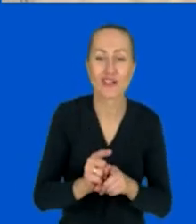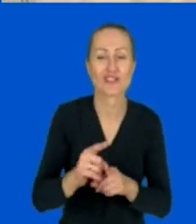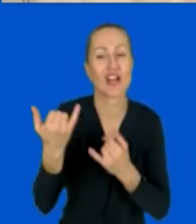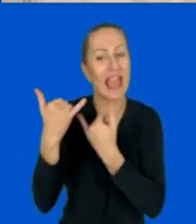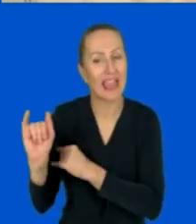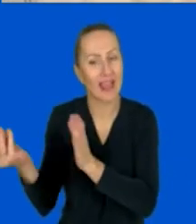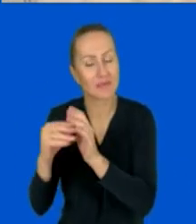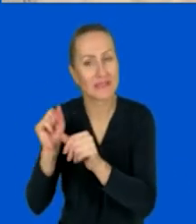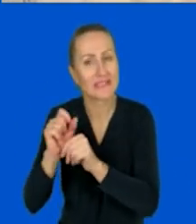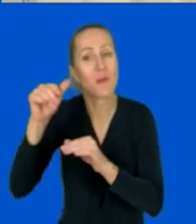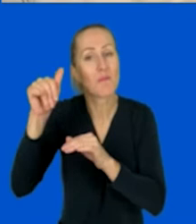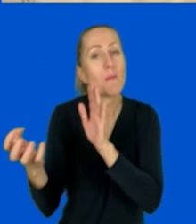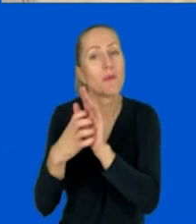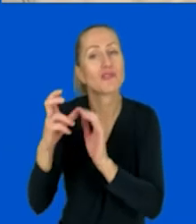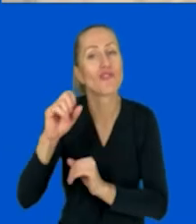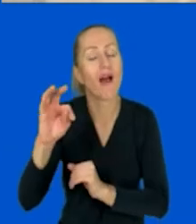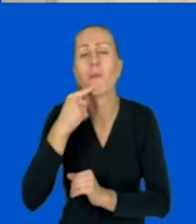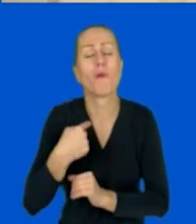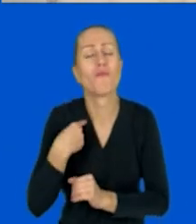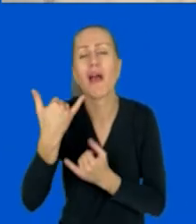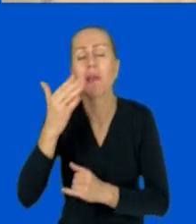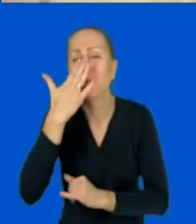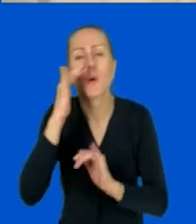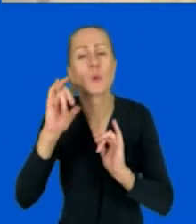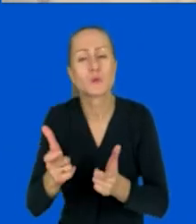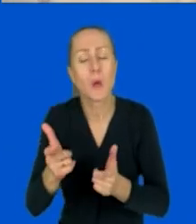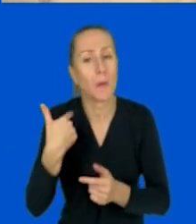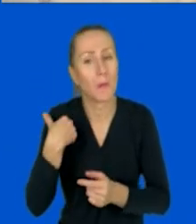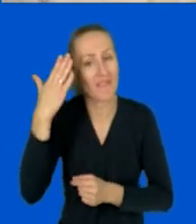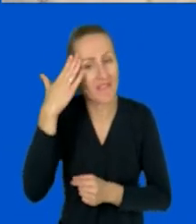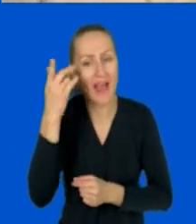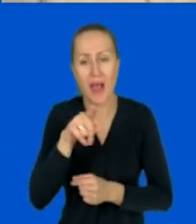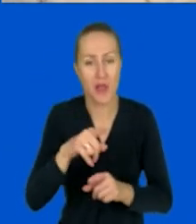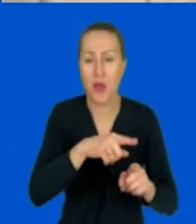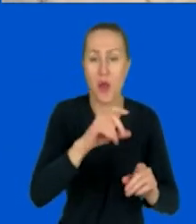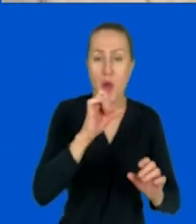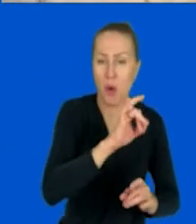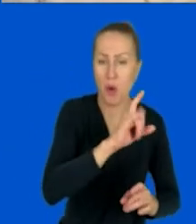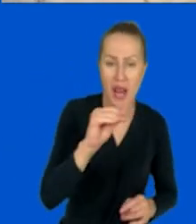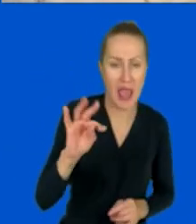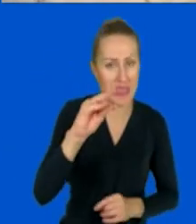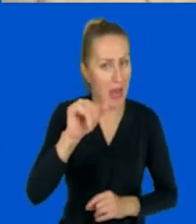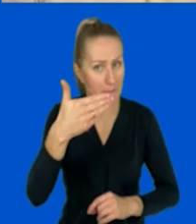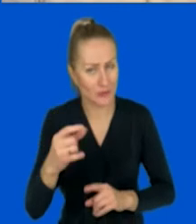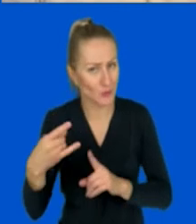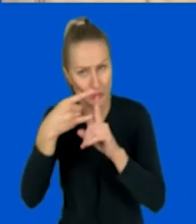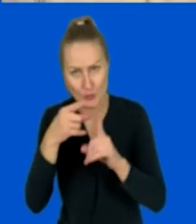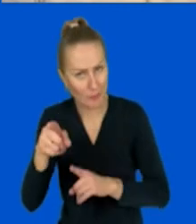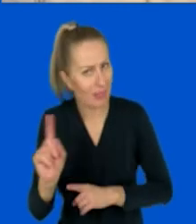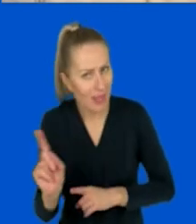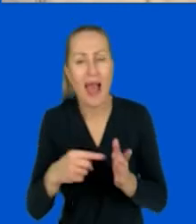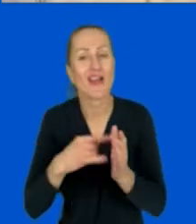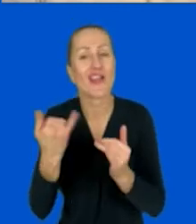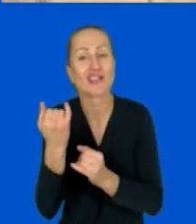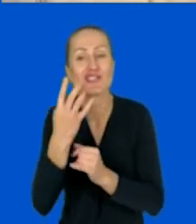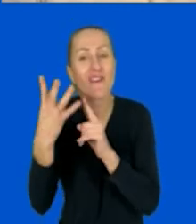Możecie napisać na czacie jakie, bo z tego co rozumiem, to ani Google, ani Teams, ani Zoom, czyli jeszcze jakieś inne